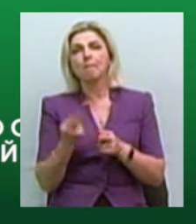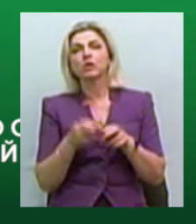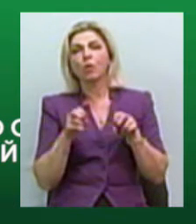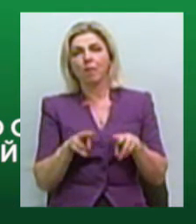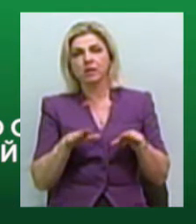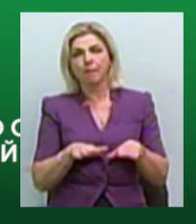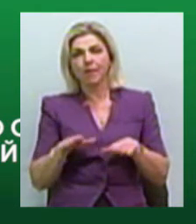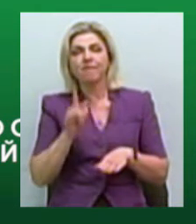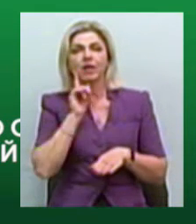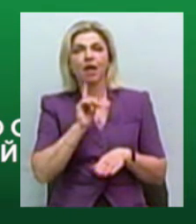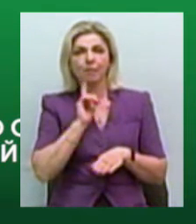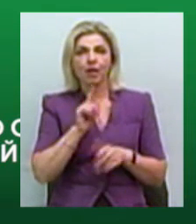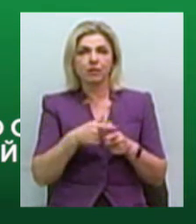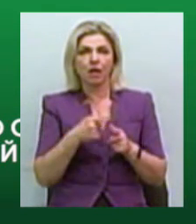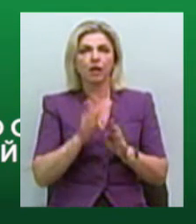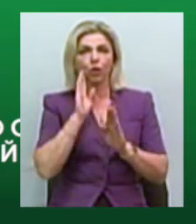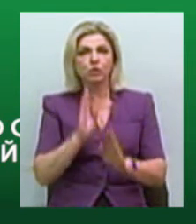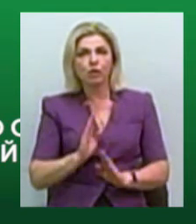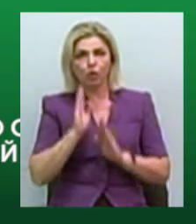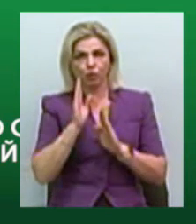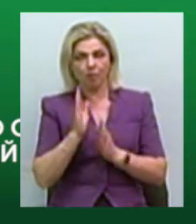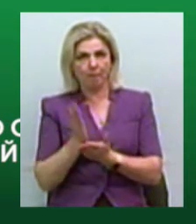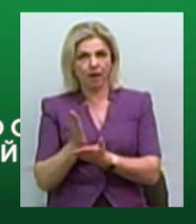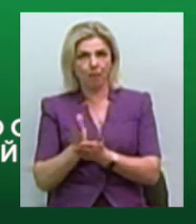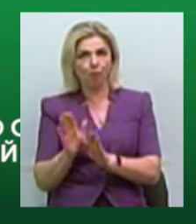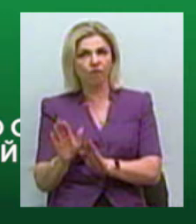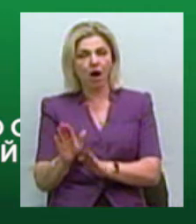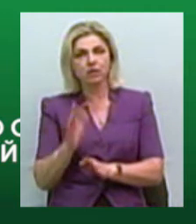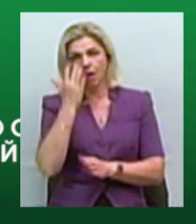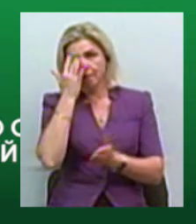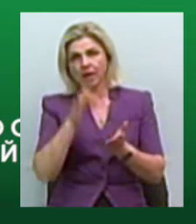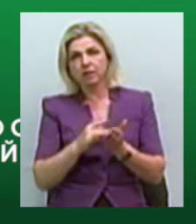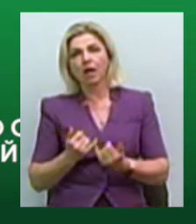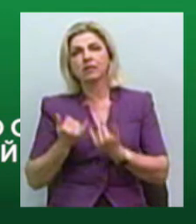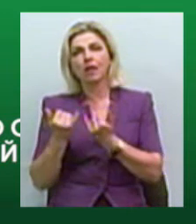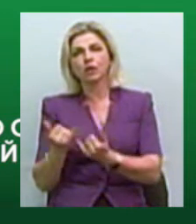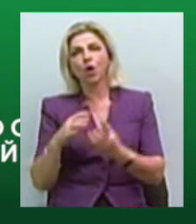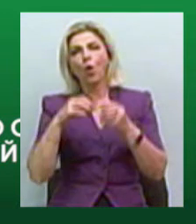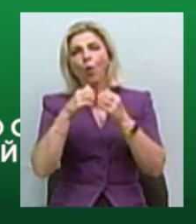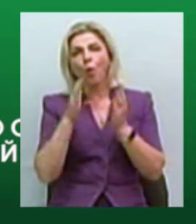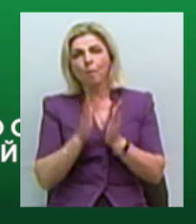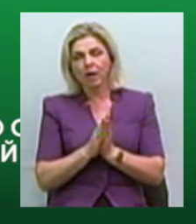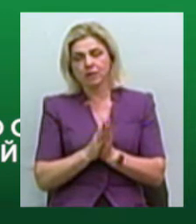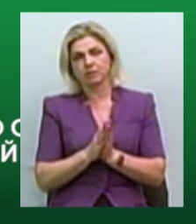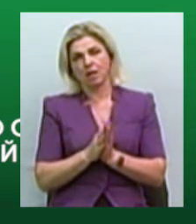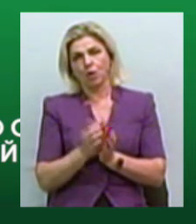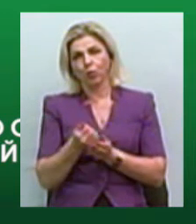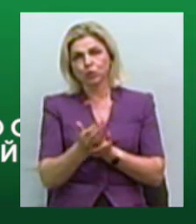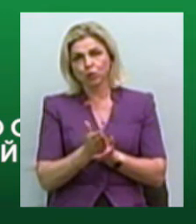тимчасового або цілодобового перебування з метою надання їм комплексу послуг і